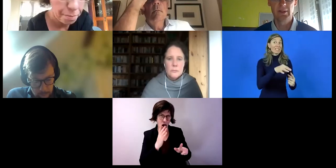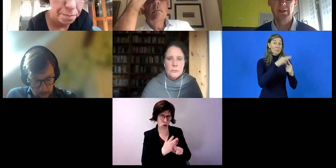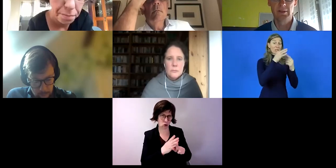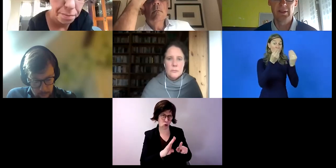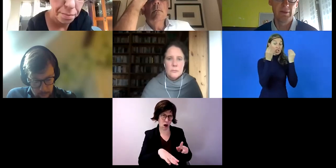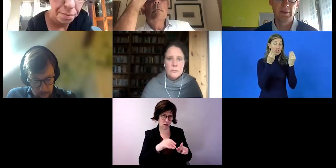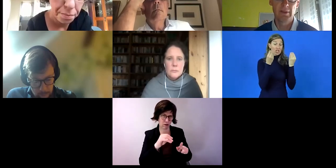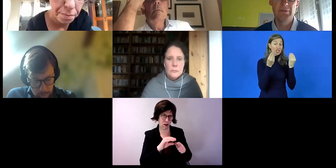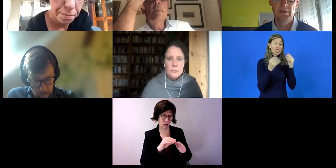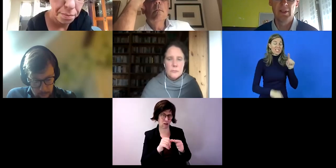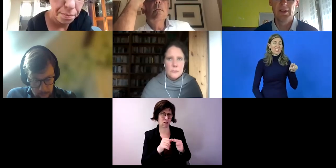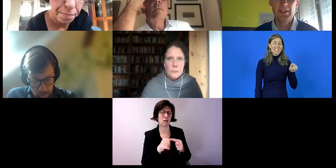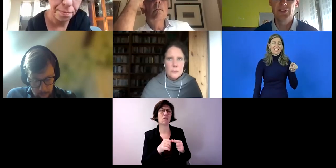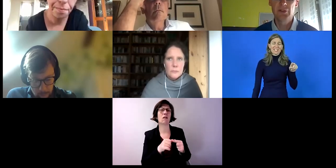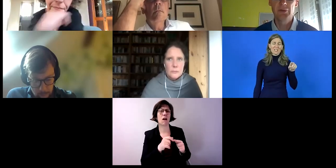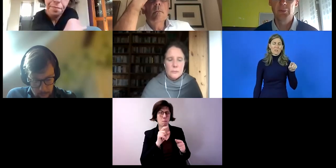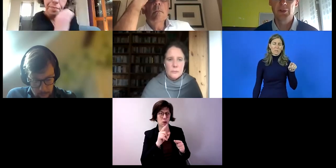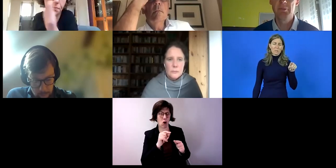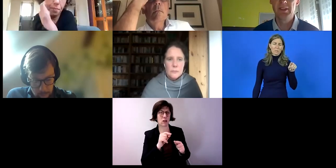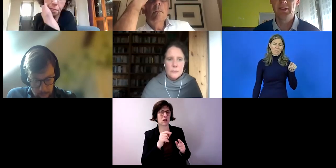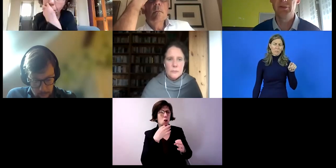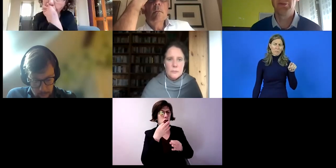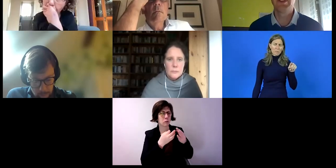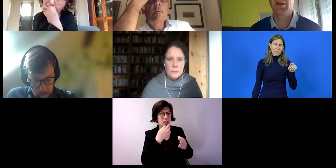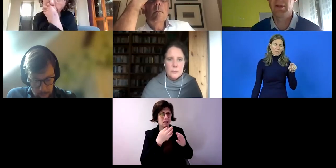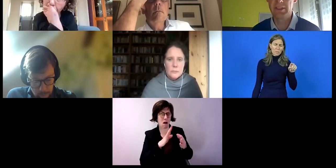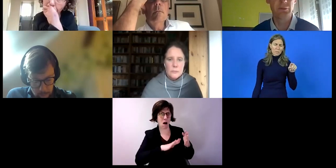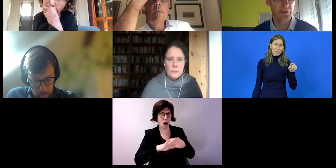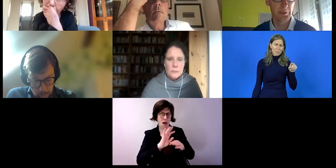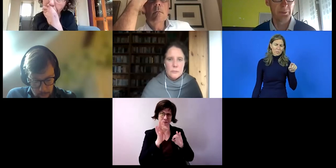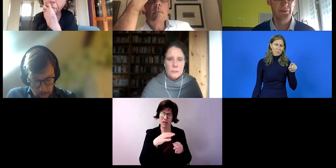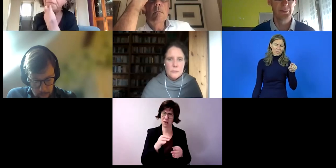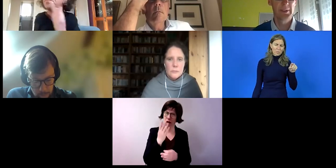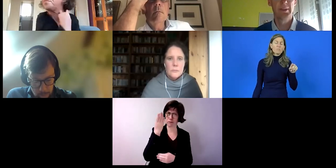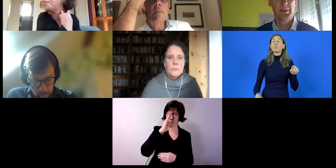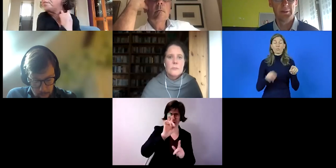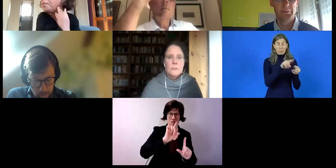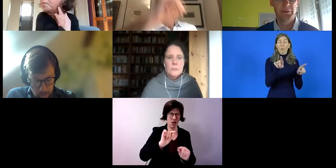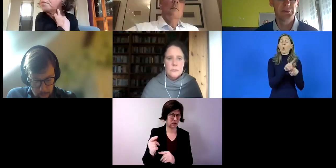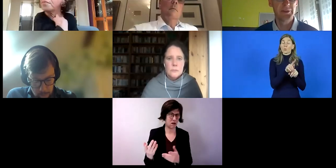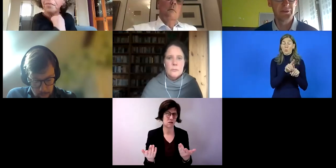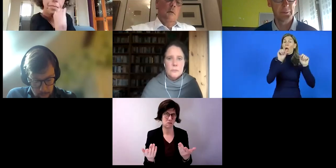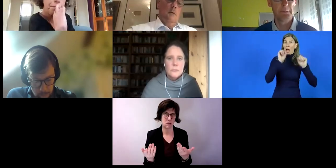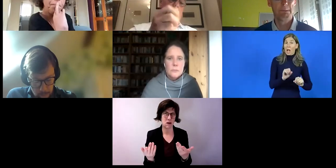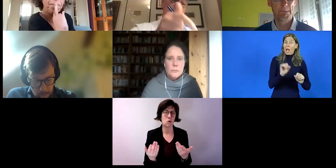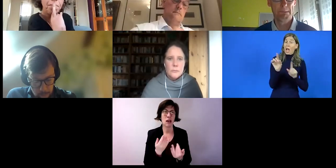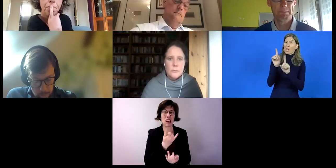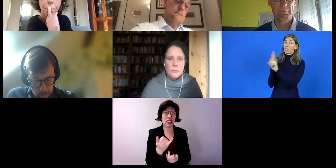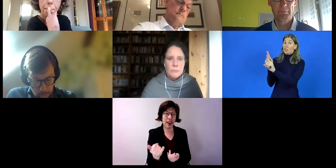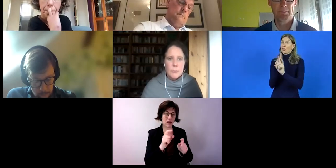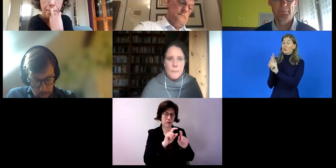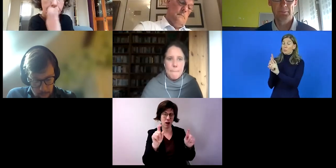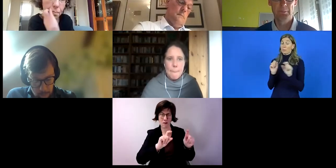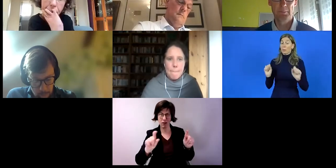auch was so Spezialfähigkeiten betrifft. Und jede dieser Firmen